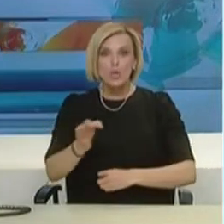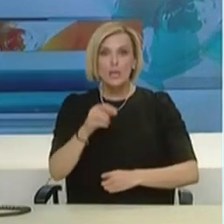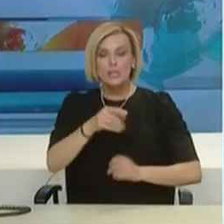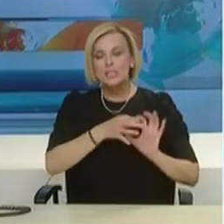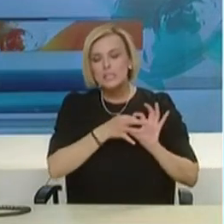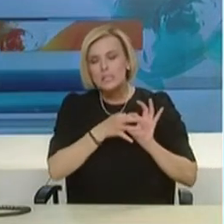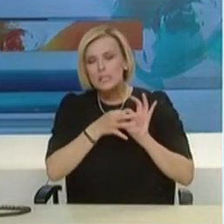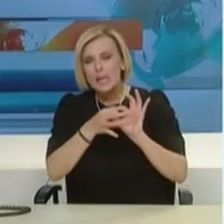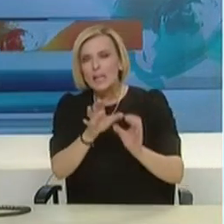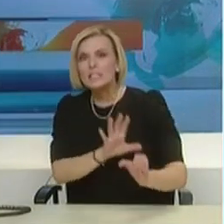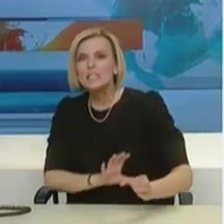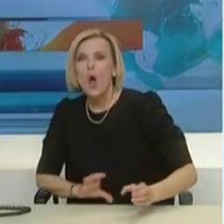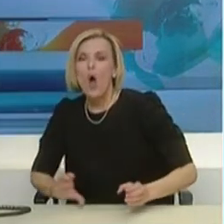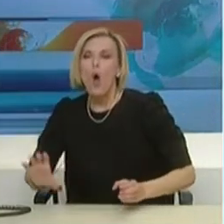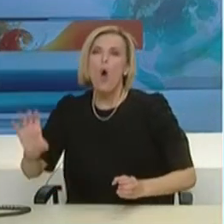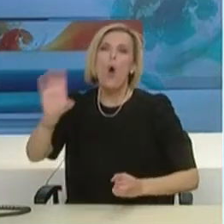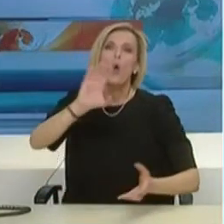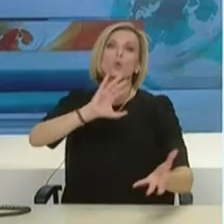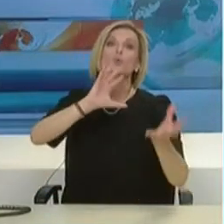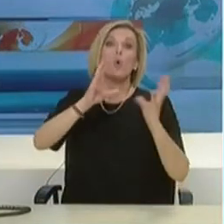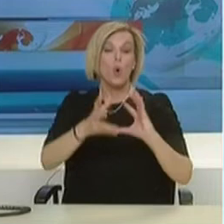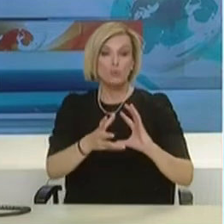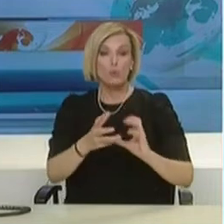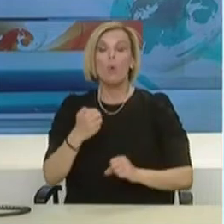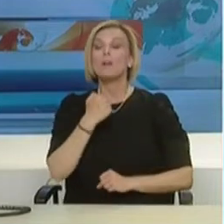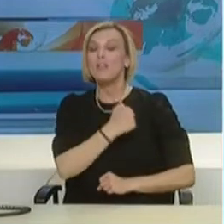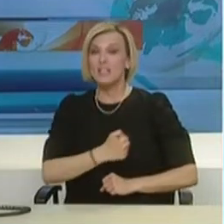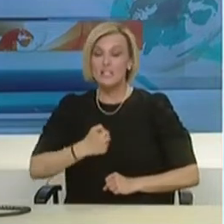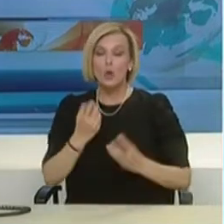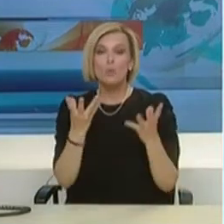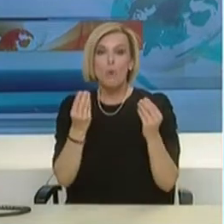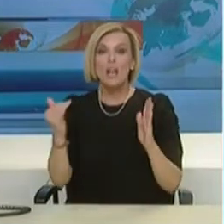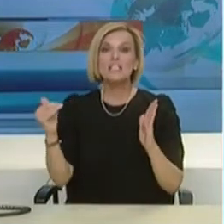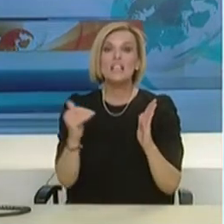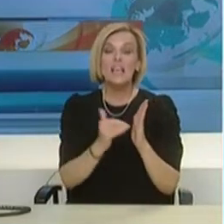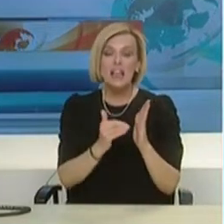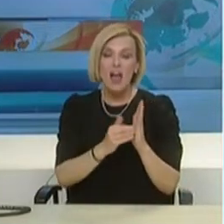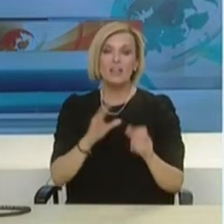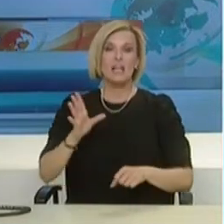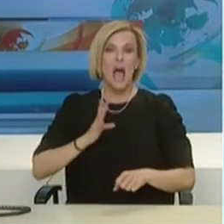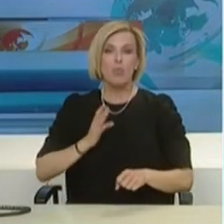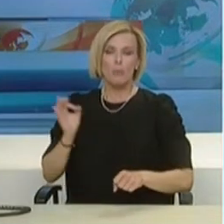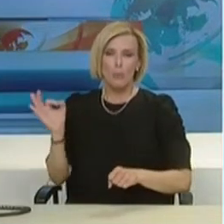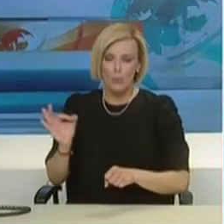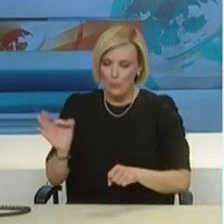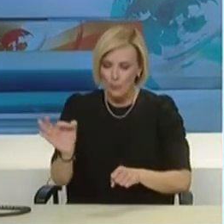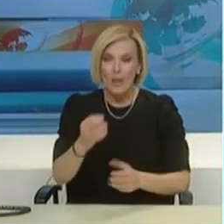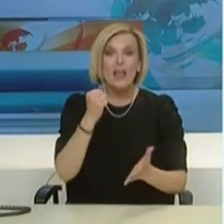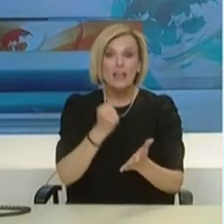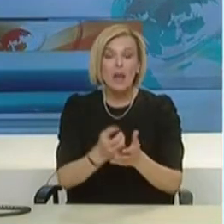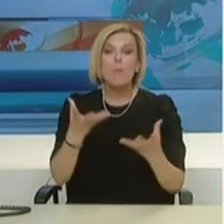επέλασή του σε όλο τον πλανήτη, προκαλώντας χιλιάδες περιπτώσεις της νόσου και θανάτους σε όλες τις χώρες του κόσμου.